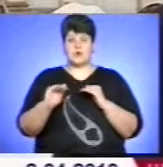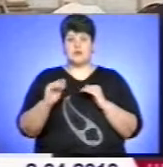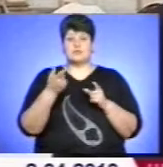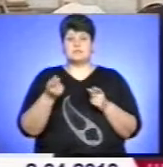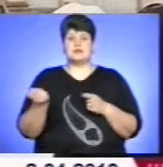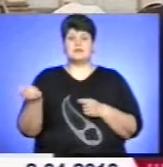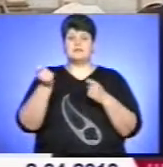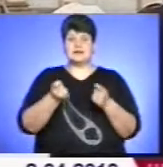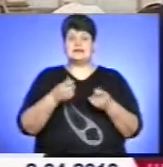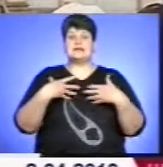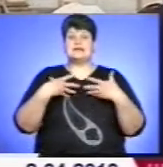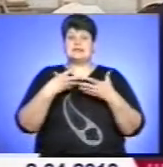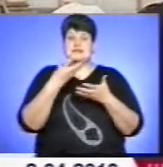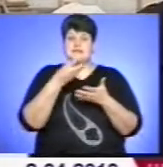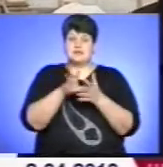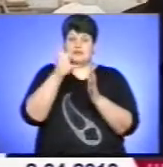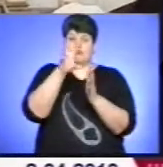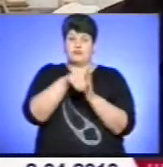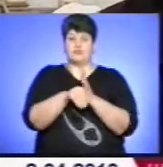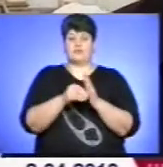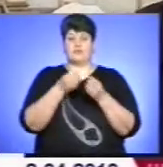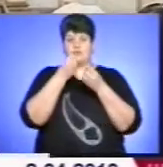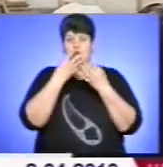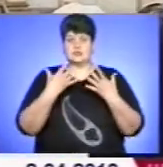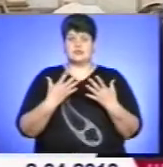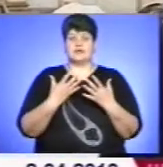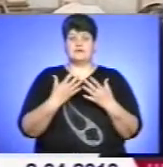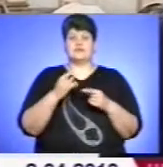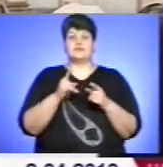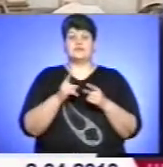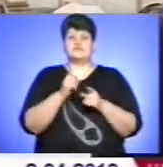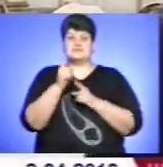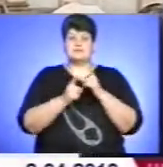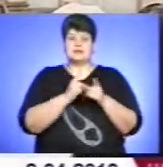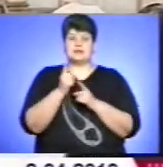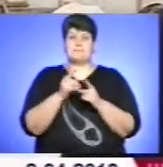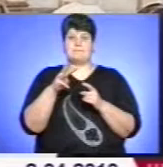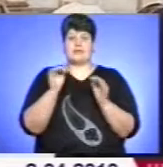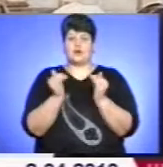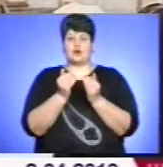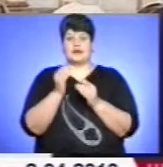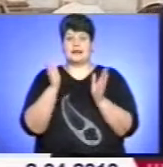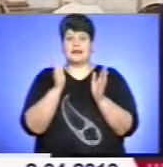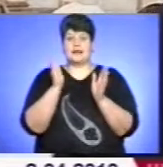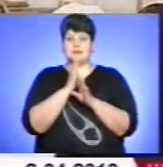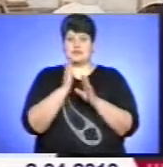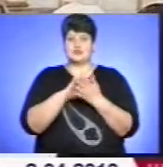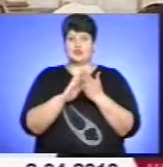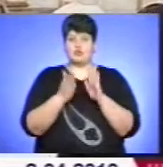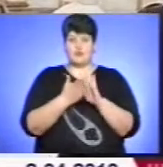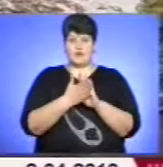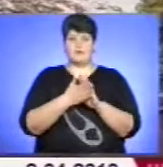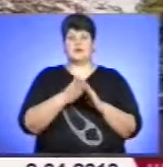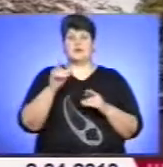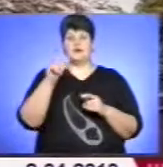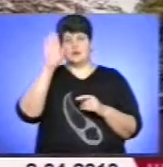свій позитив в ту динаміку природніх процесів, якихось мікрокліматичних умов. Науковець припускає, повернення до